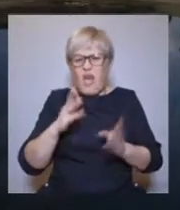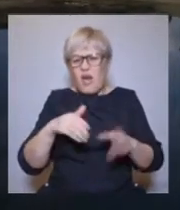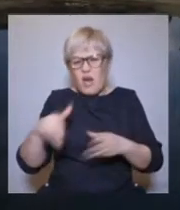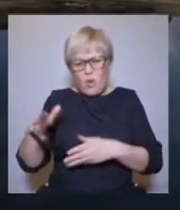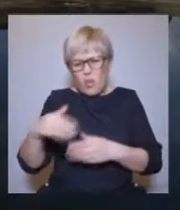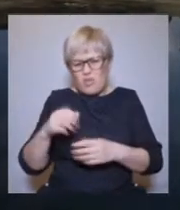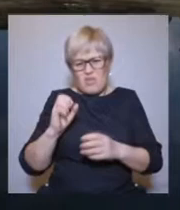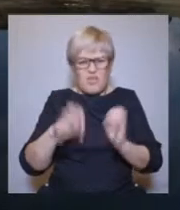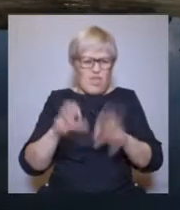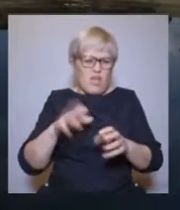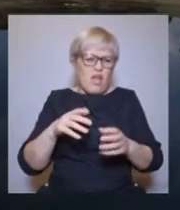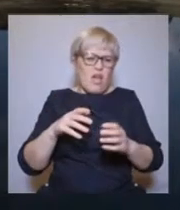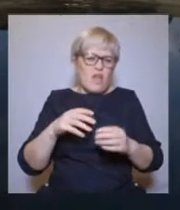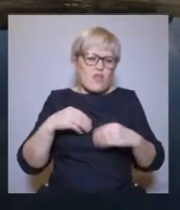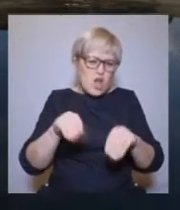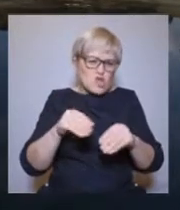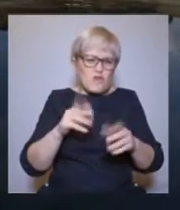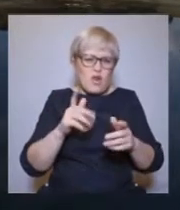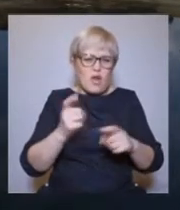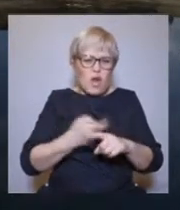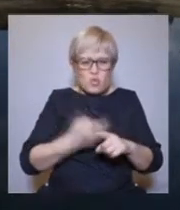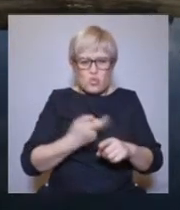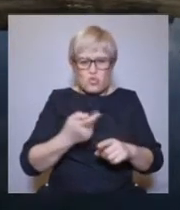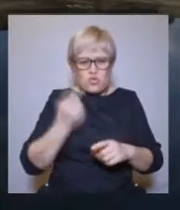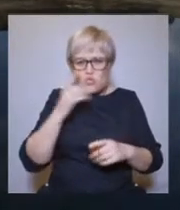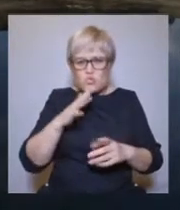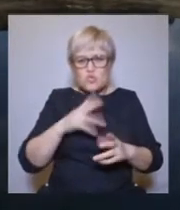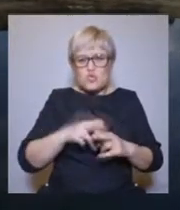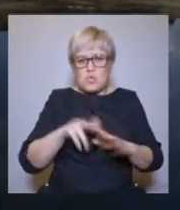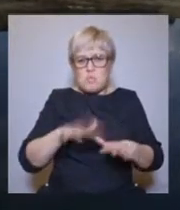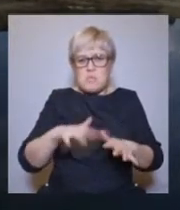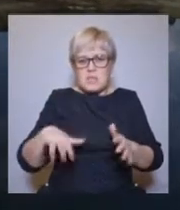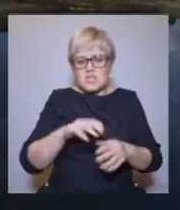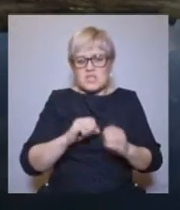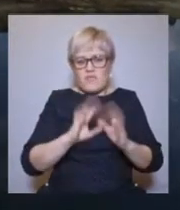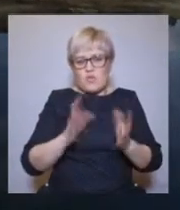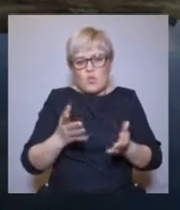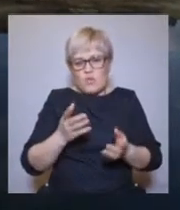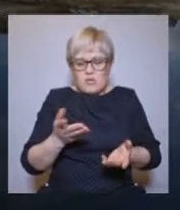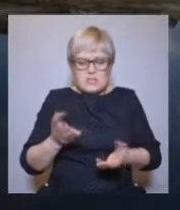На древнем святилище разбивают огороды и выращивают картошку.